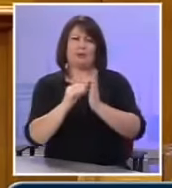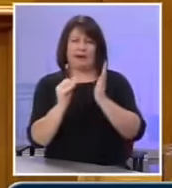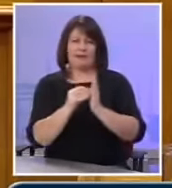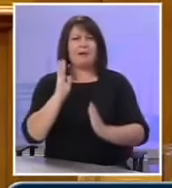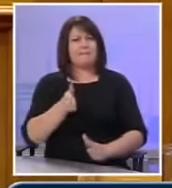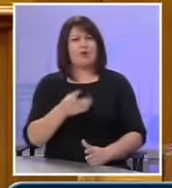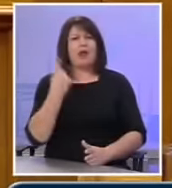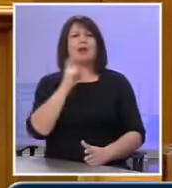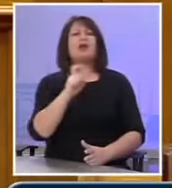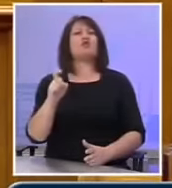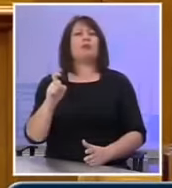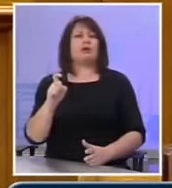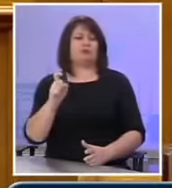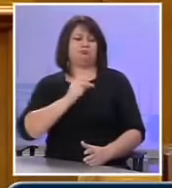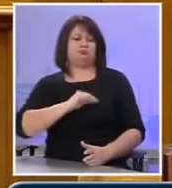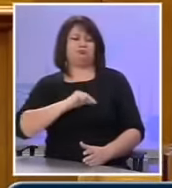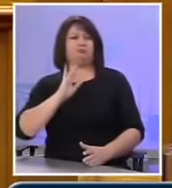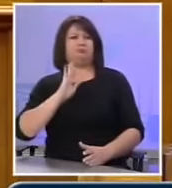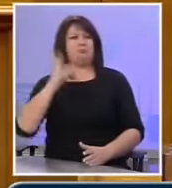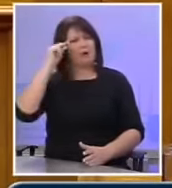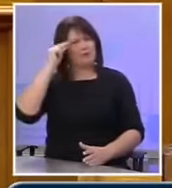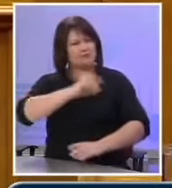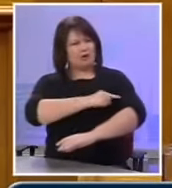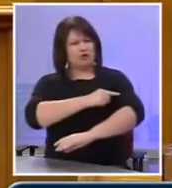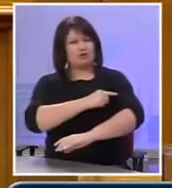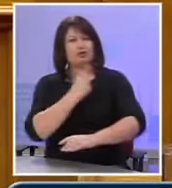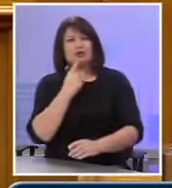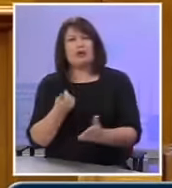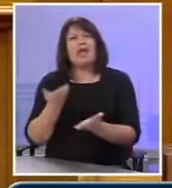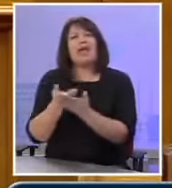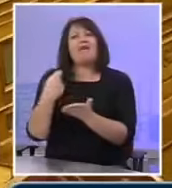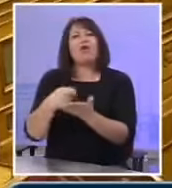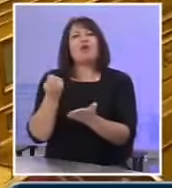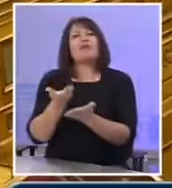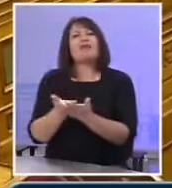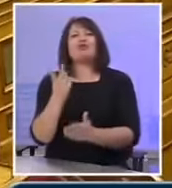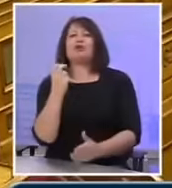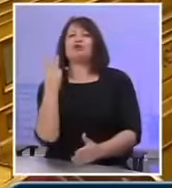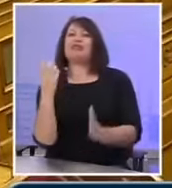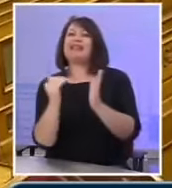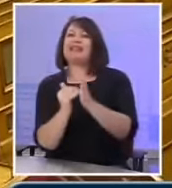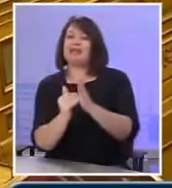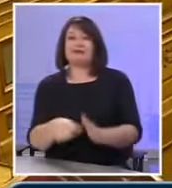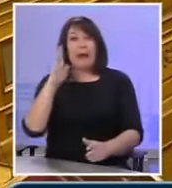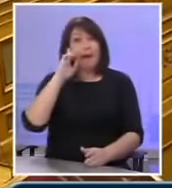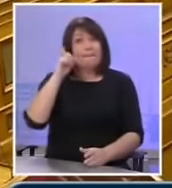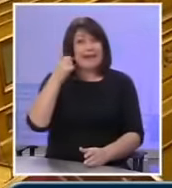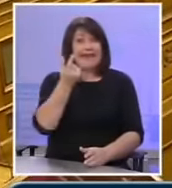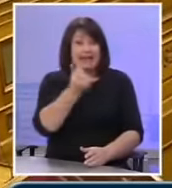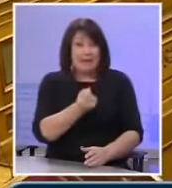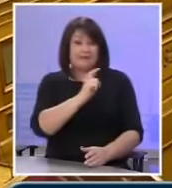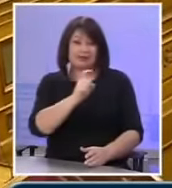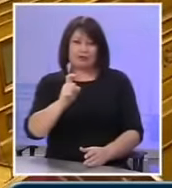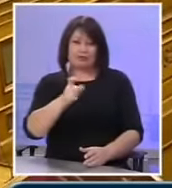να βγάζει ένα εκατομμύριο, να είναι και πανεπιστημιακός και να δηλώνει 20-30 χιλιάδες στην Ελλάδα. Στην Αμερική μπορεί να βγάζει 1,5